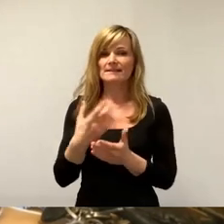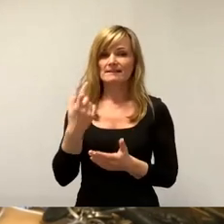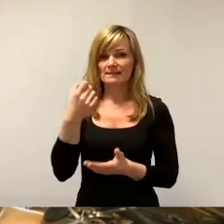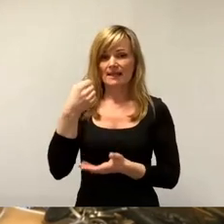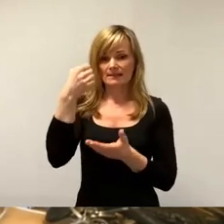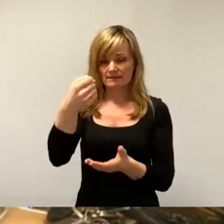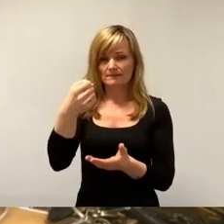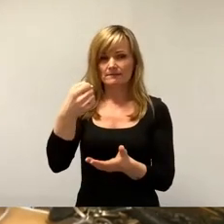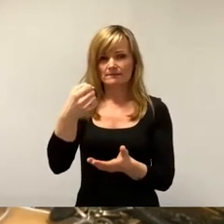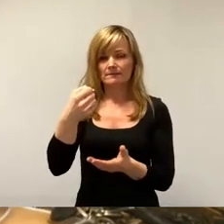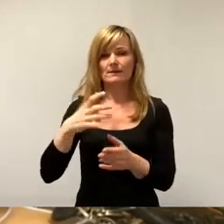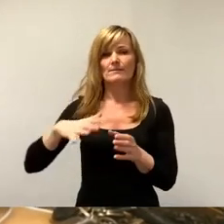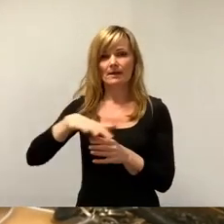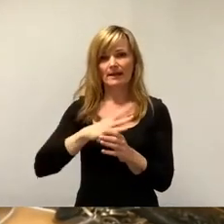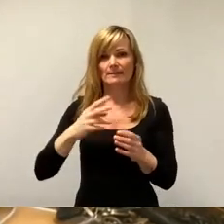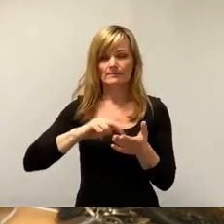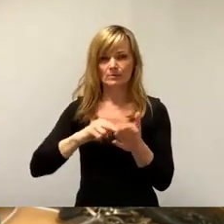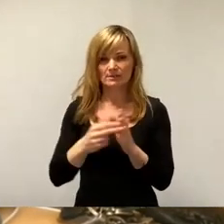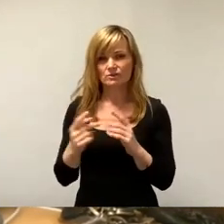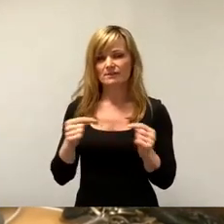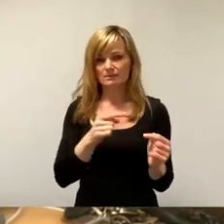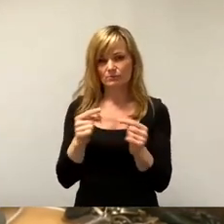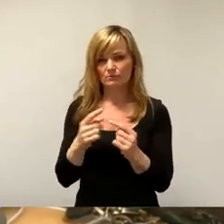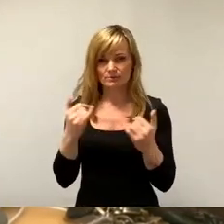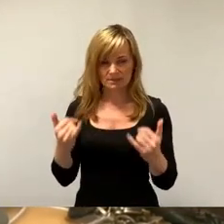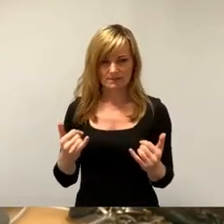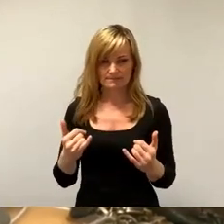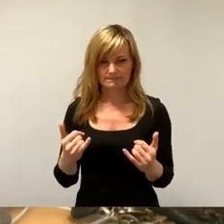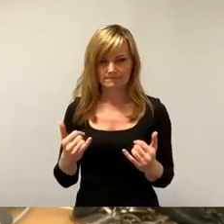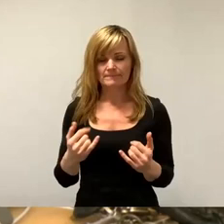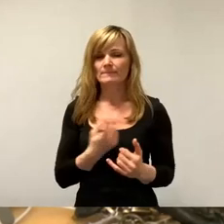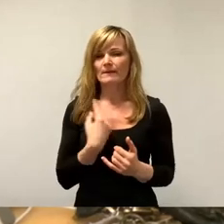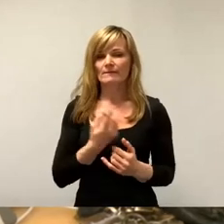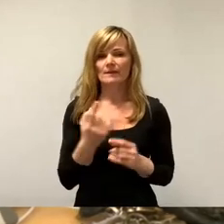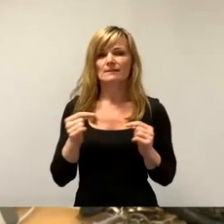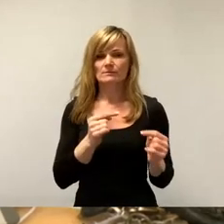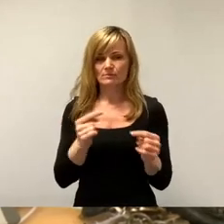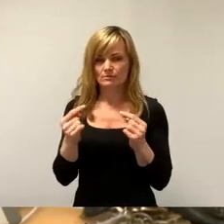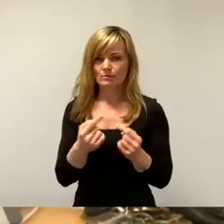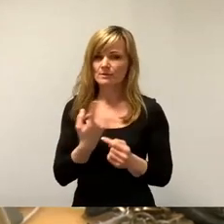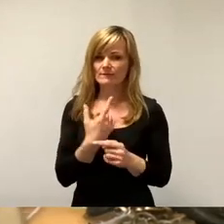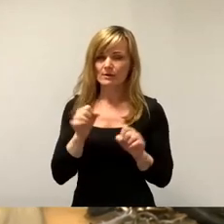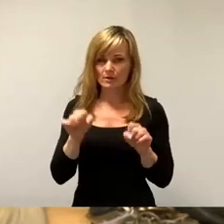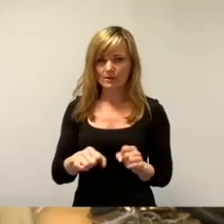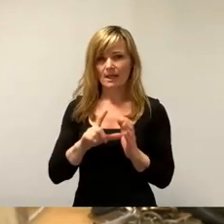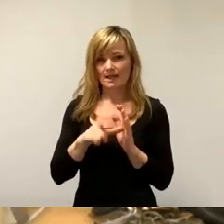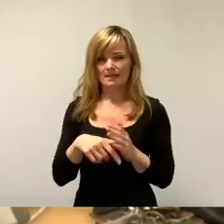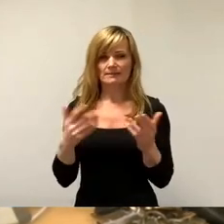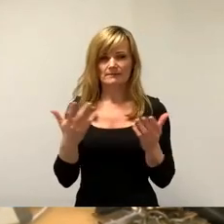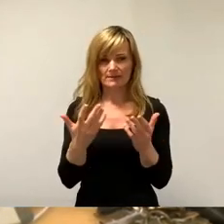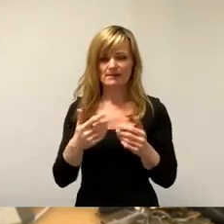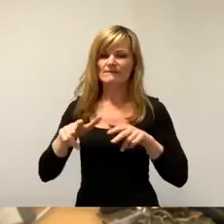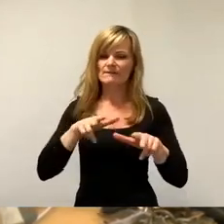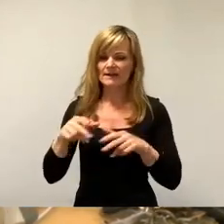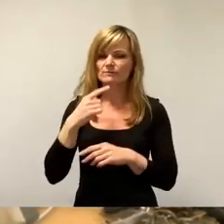quasi in den Bereich einer politischen Diskussion hier. Wir diskutieren ja, was müssen wir uns leisten können. Dann sagt die Verwaltung, wir können uns das